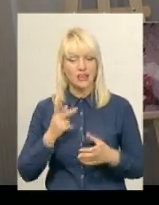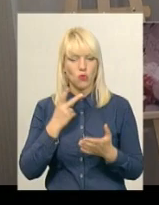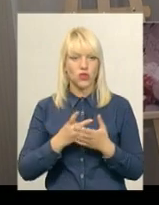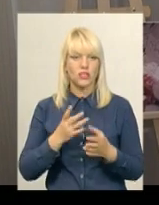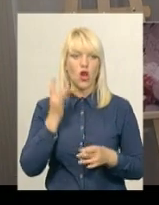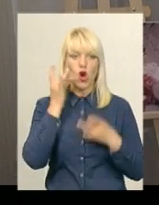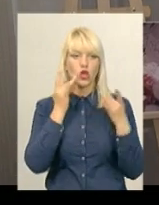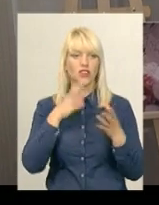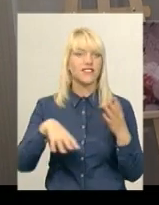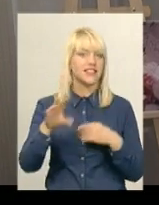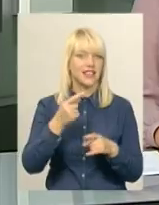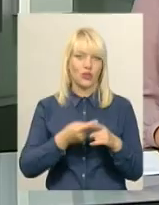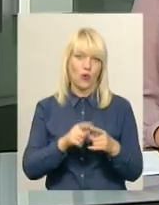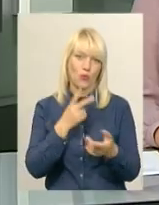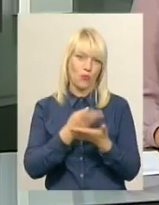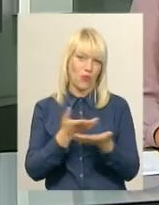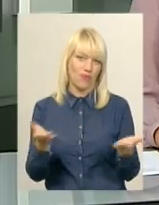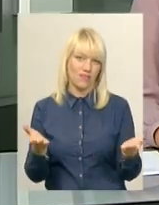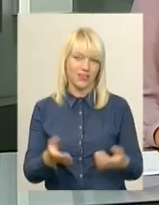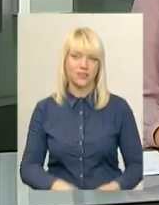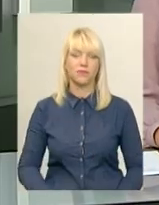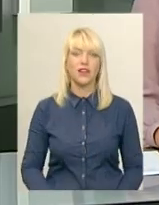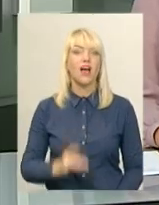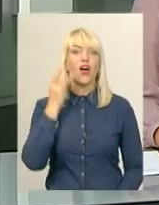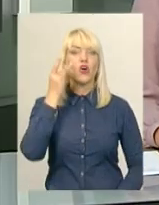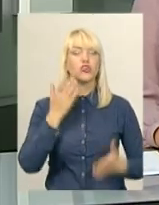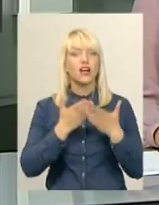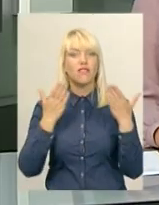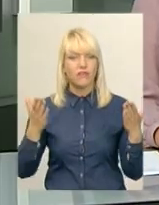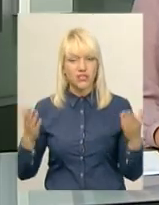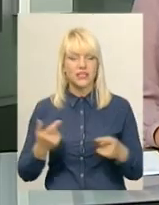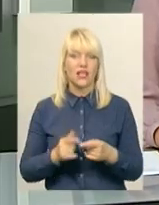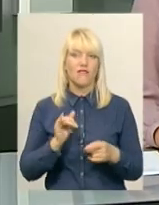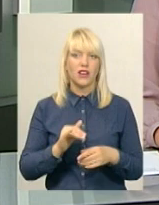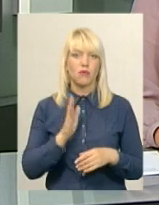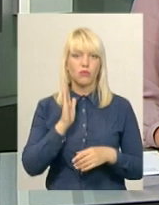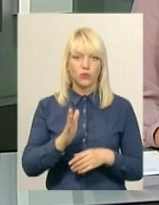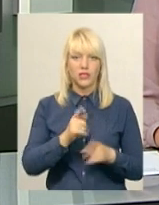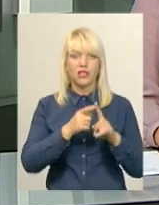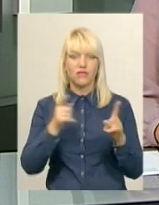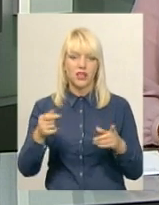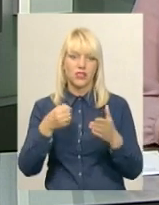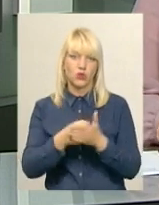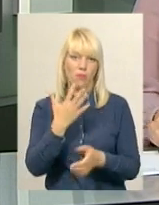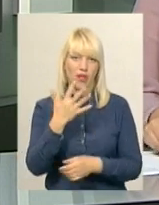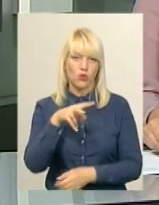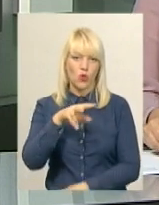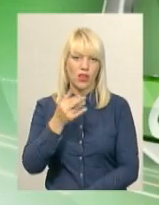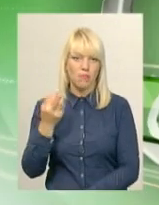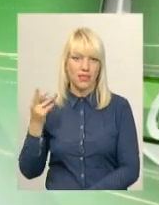у всіх його проявах. Рожева виставка у галереї на Проскурівській триватиме до 5 липня.